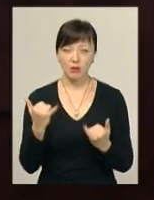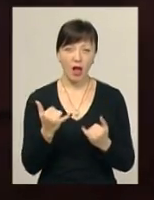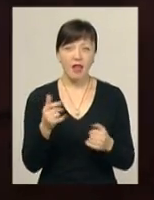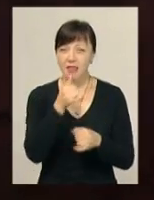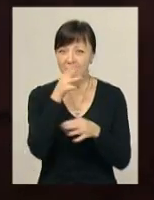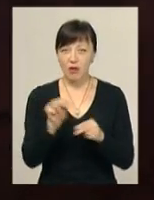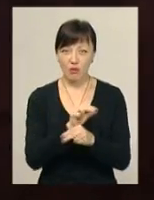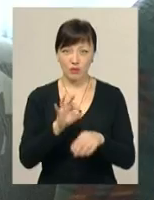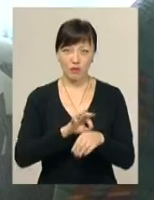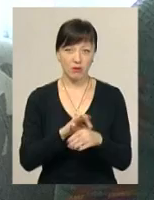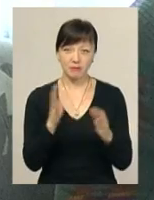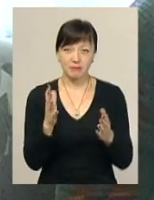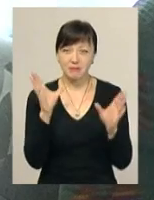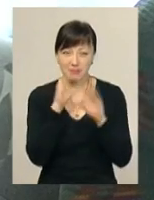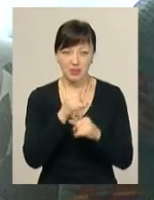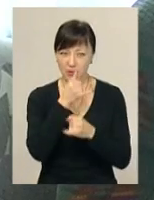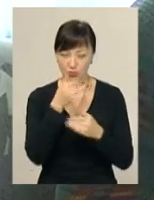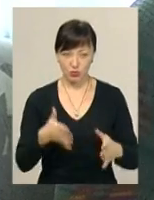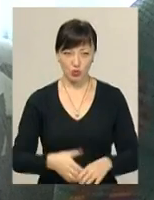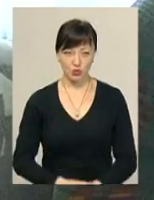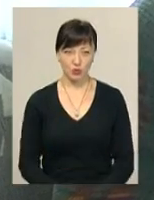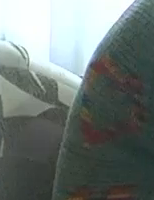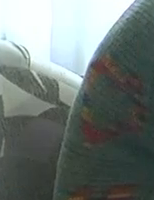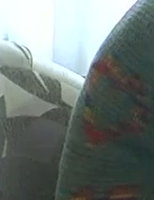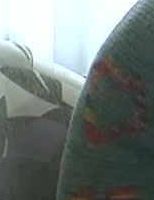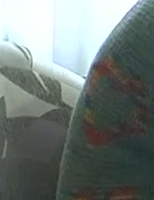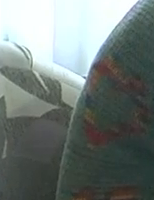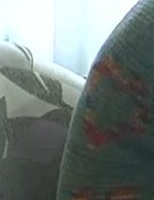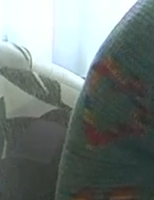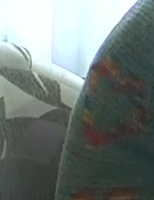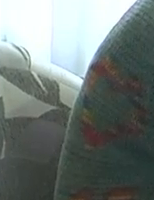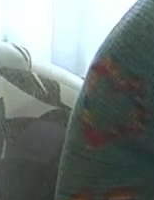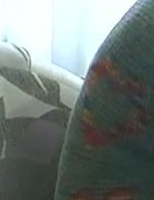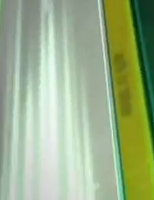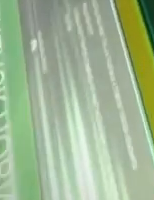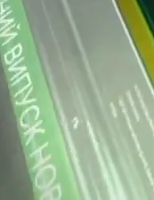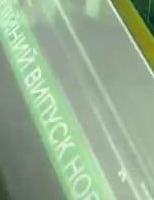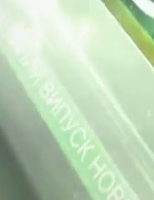хворих впоратись не можуть. Світлана Русіна, Михайло Габрух, для інформаційного випуску.